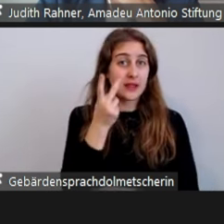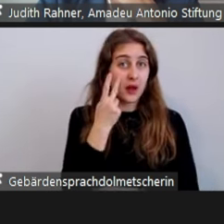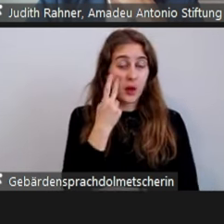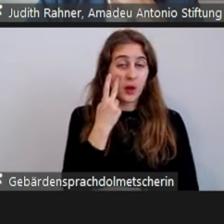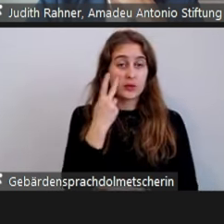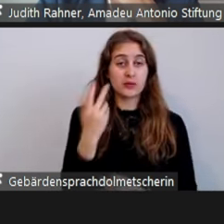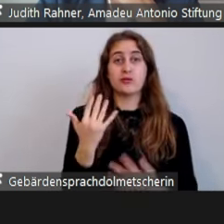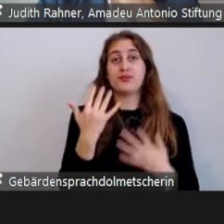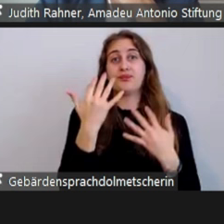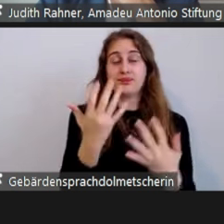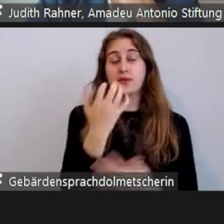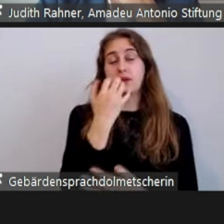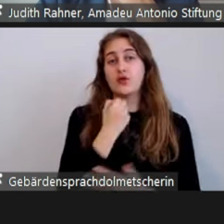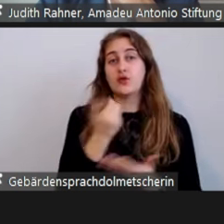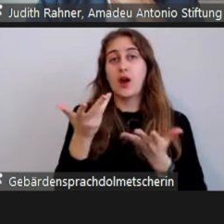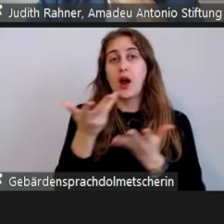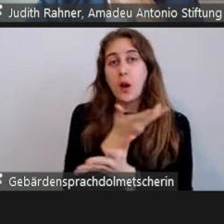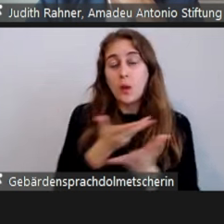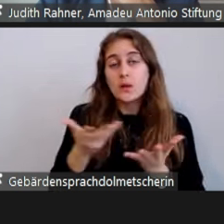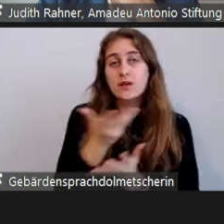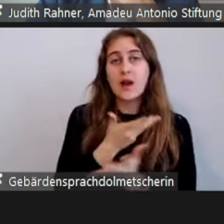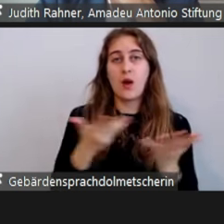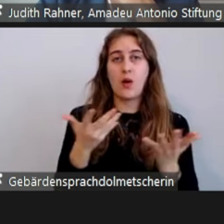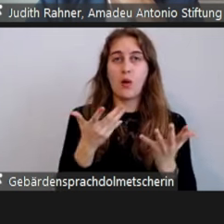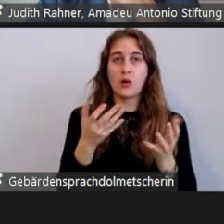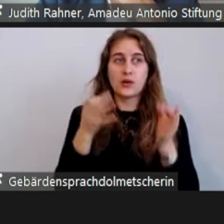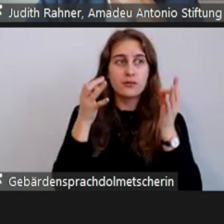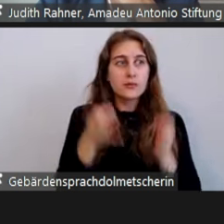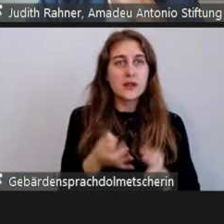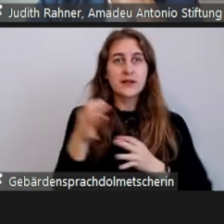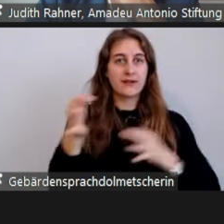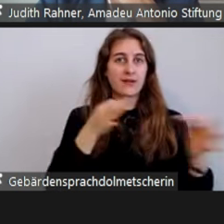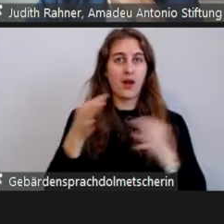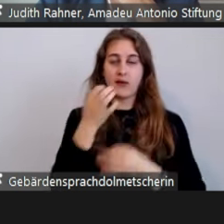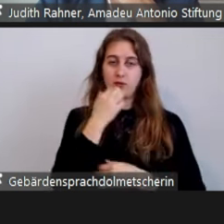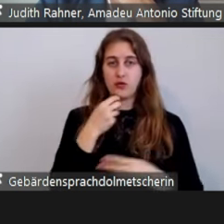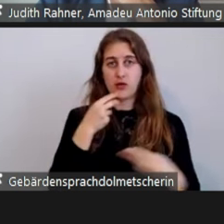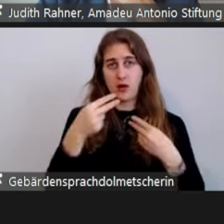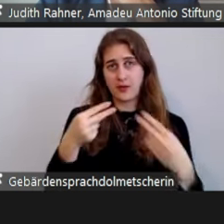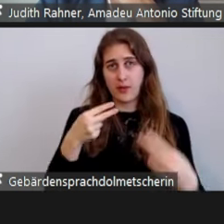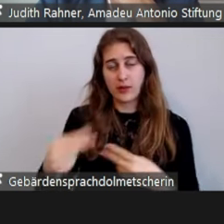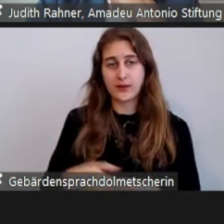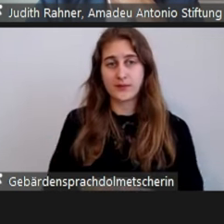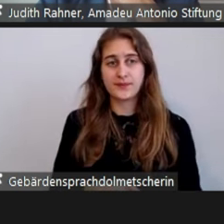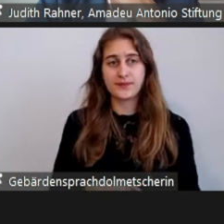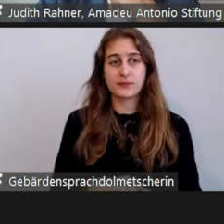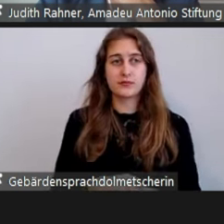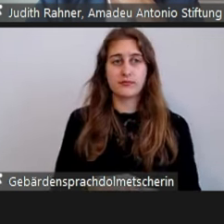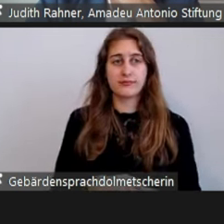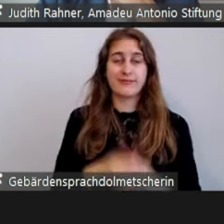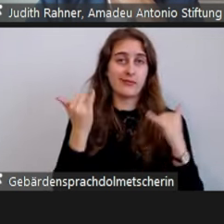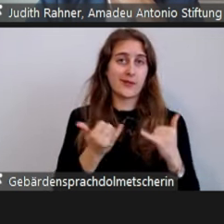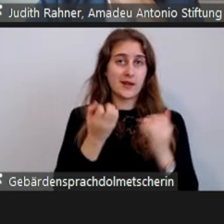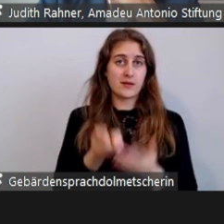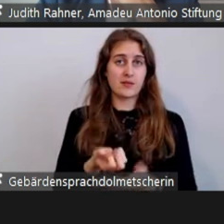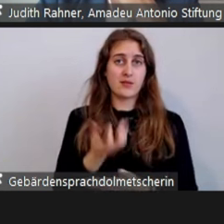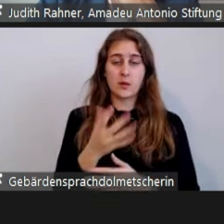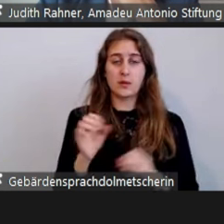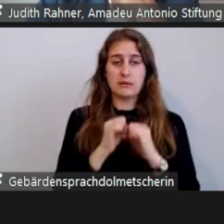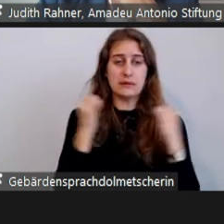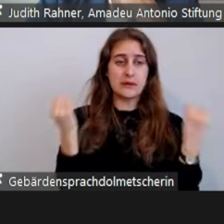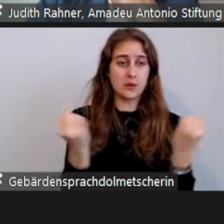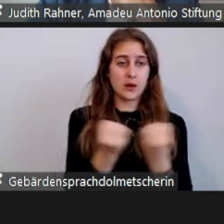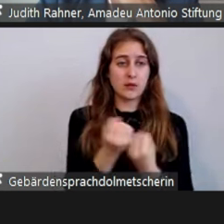gehen und auf Fragen eingehen. Wir haben für das Lagebild und die Analysen